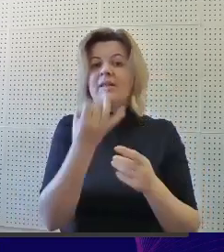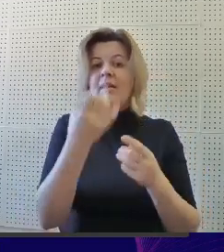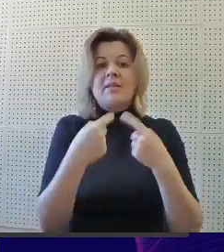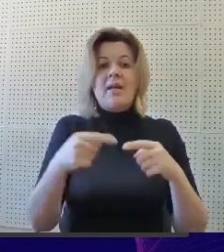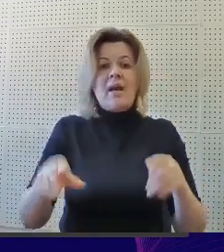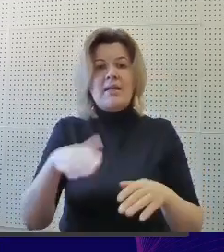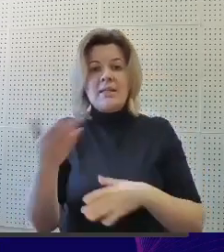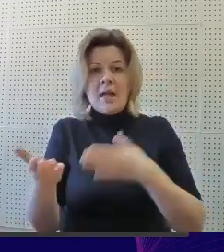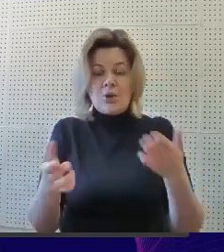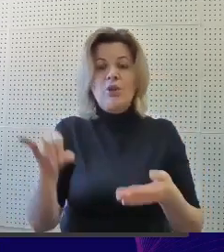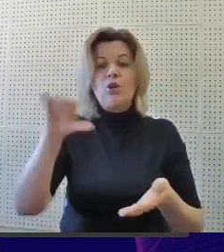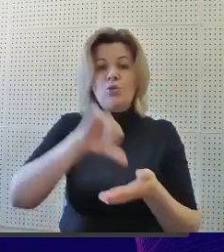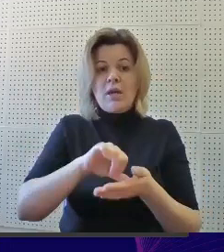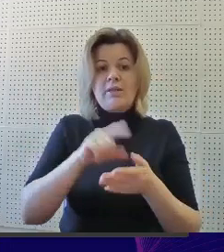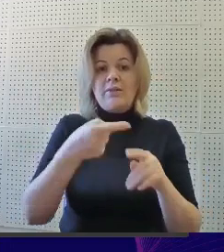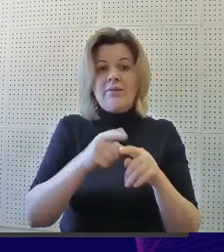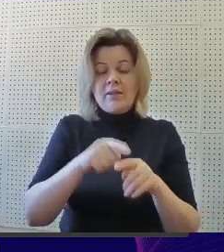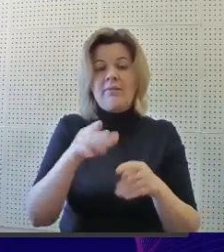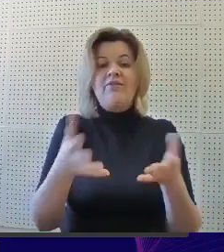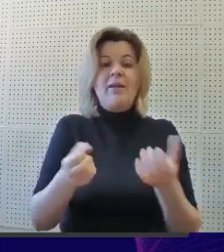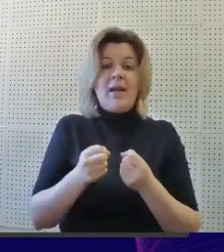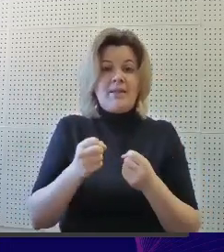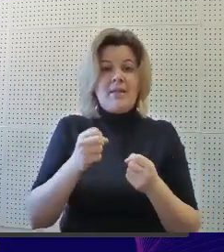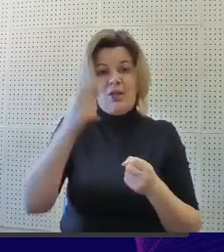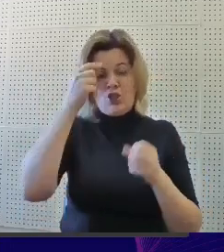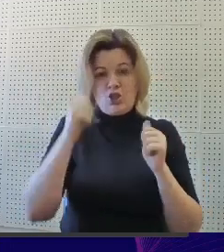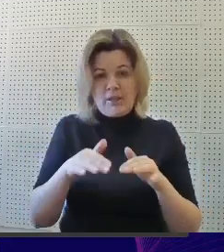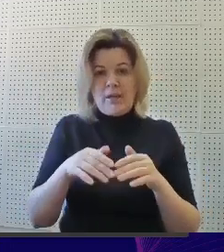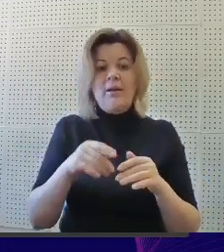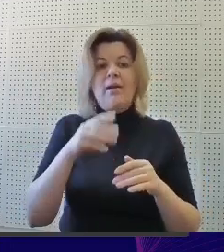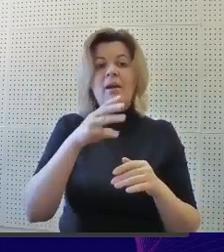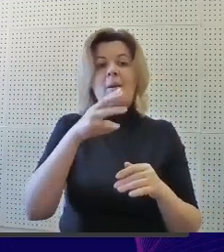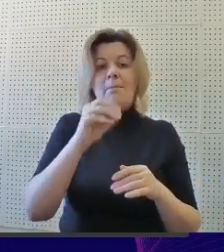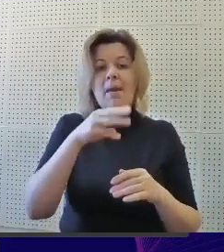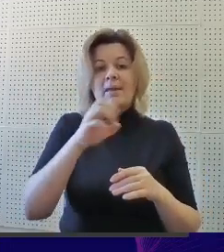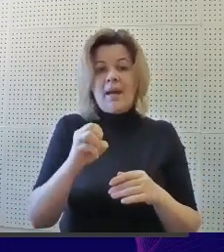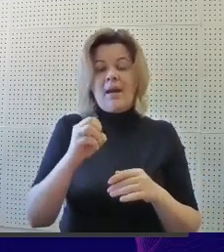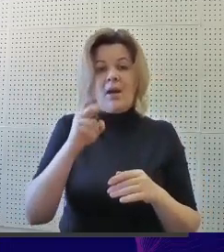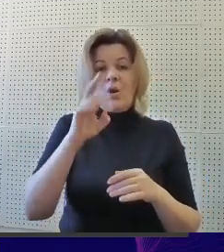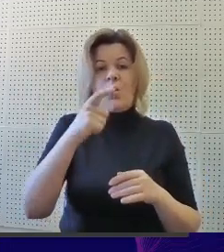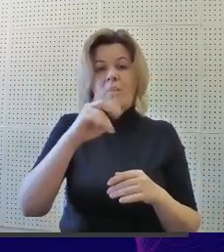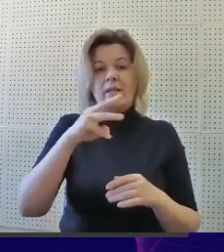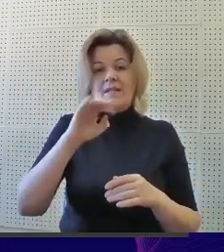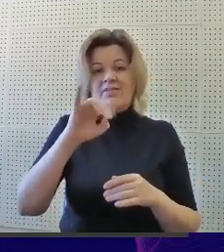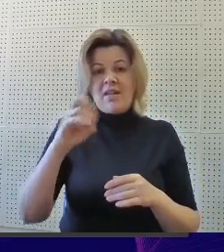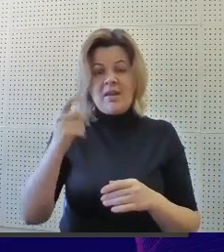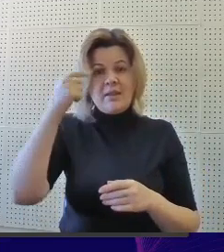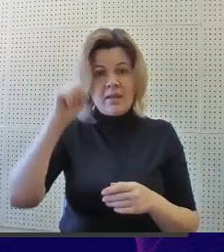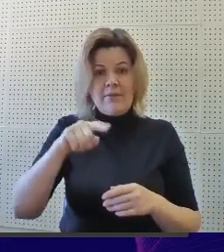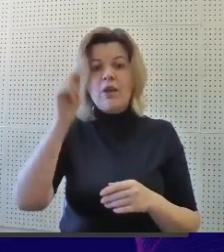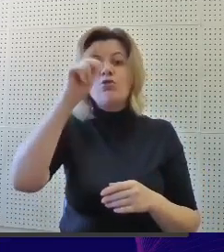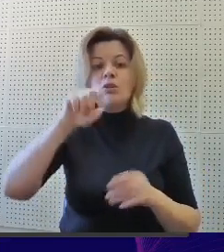участвовать их при принятии решения. Метакогнитивные навыки. Ученик может оценить